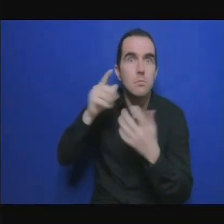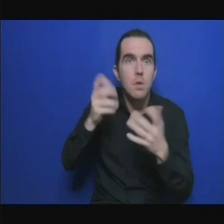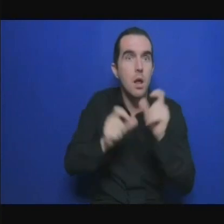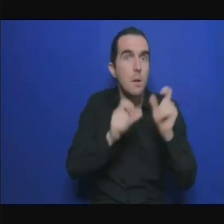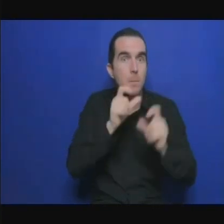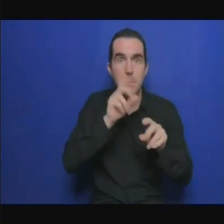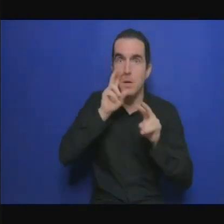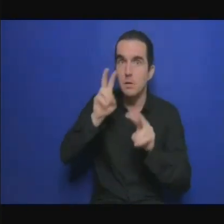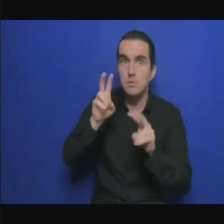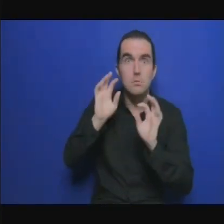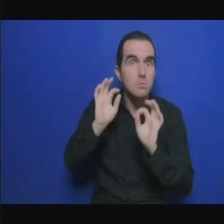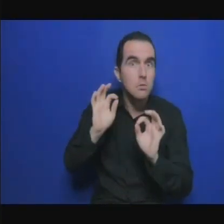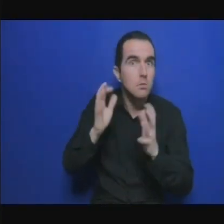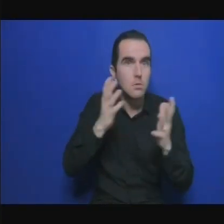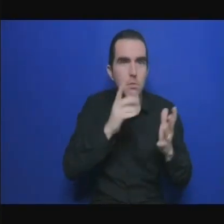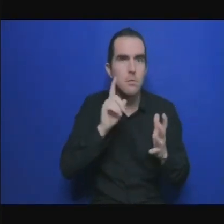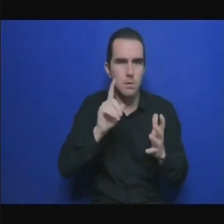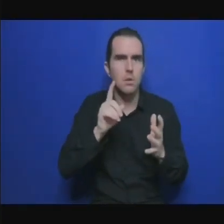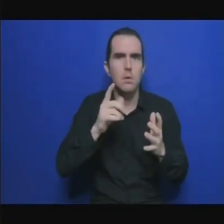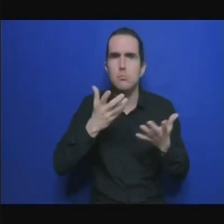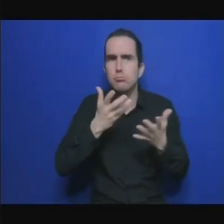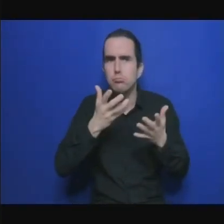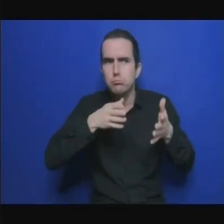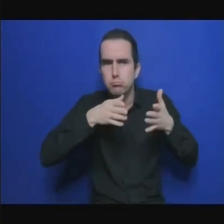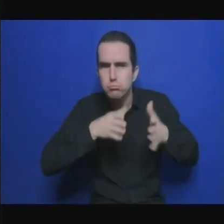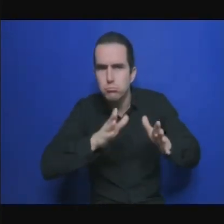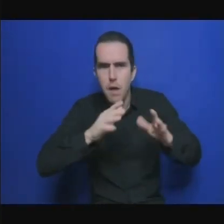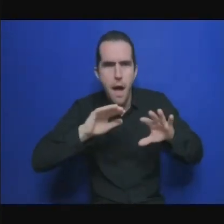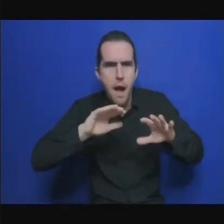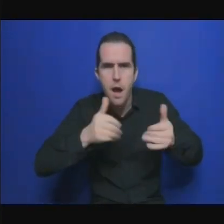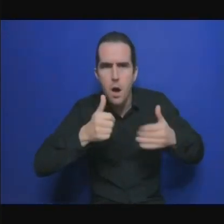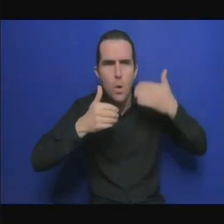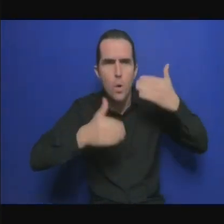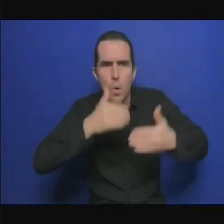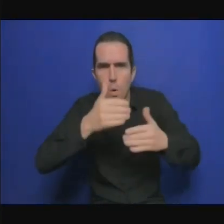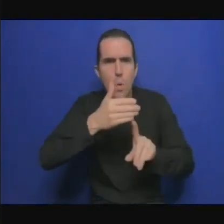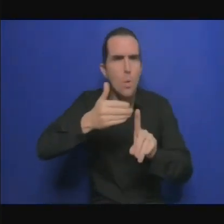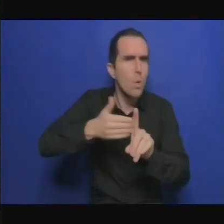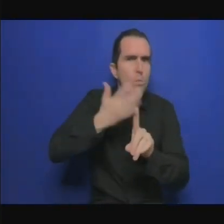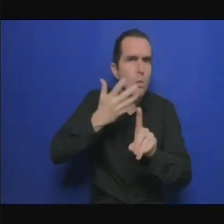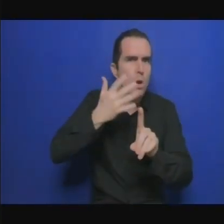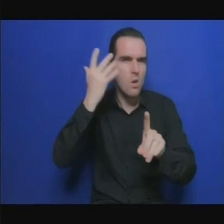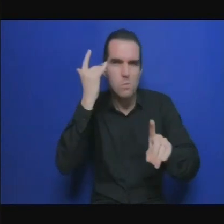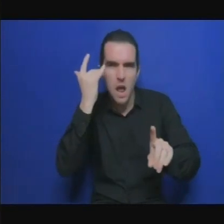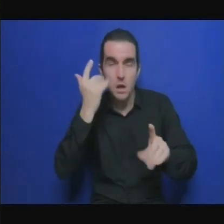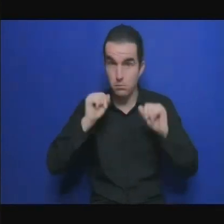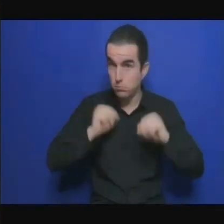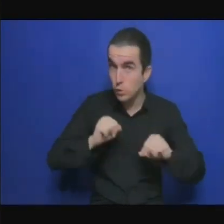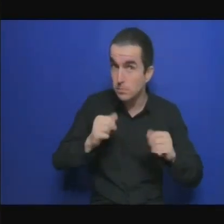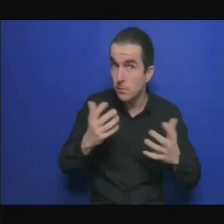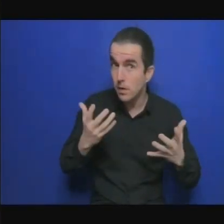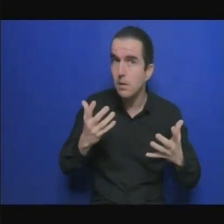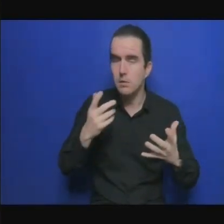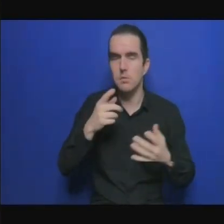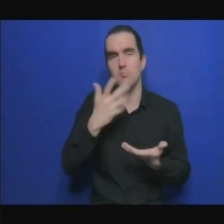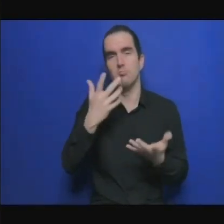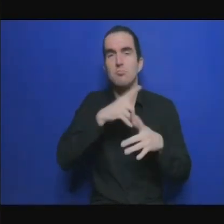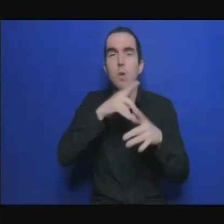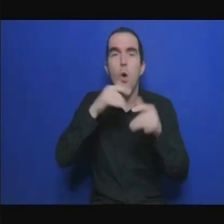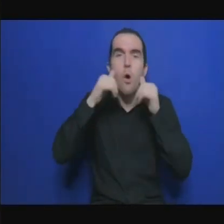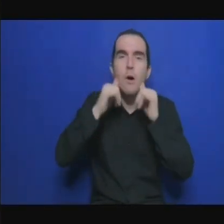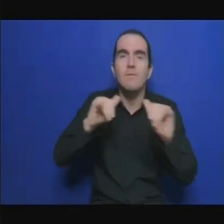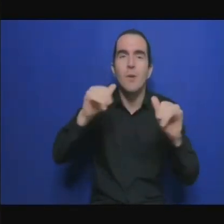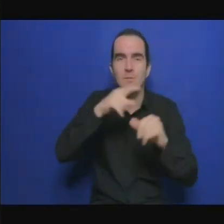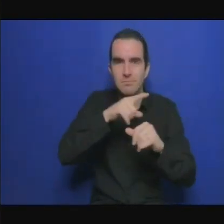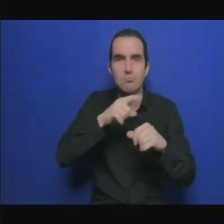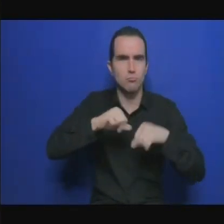mettons que la Côte d'Ivoire accepte certaines contributions au niveau national les gens vont regarder ces chiffres et vont se dire ben